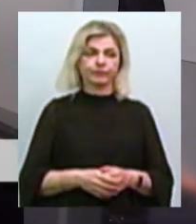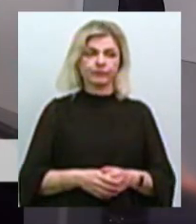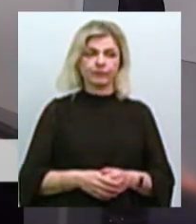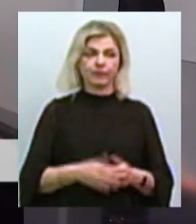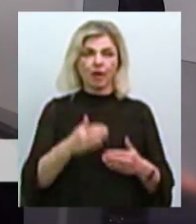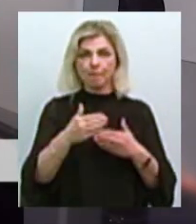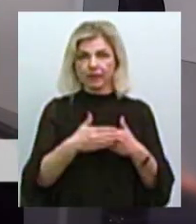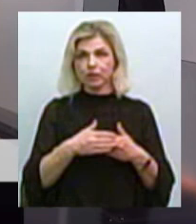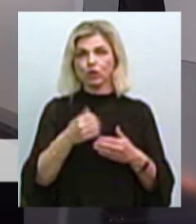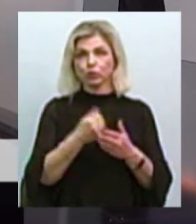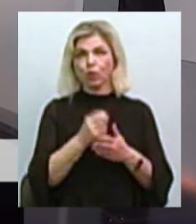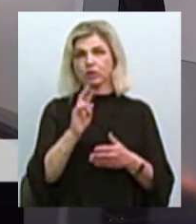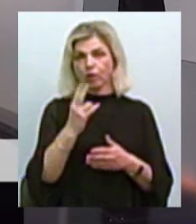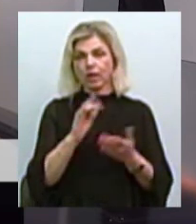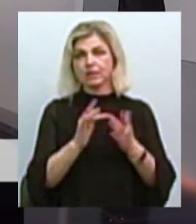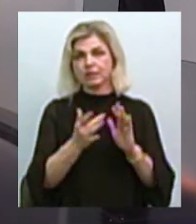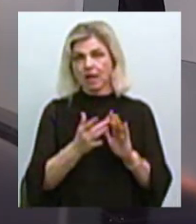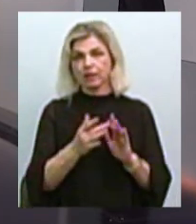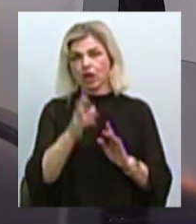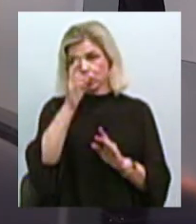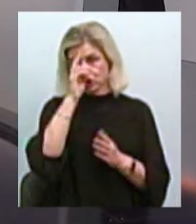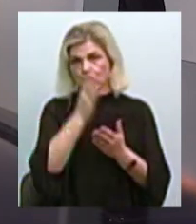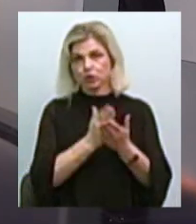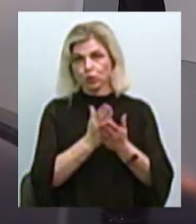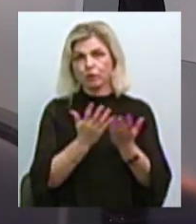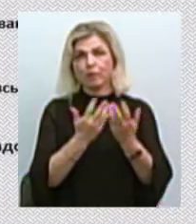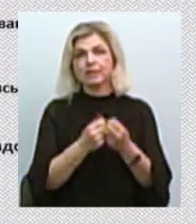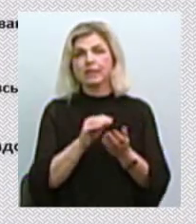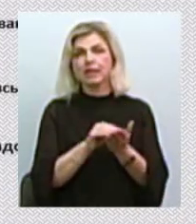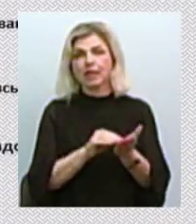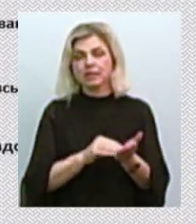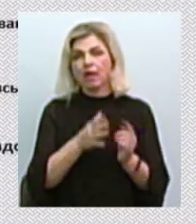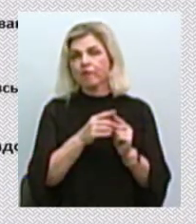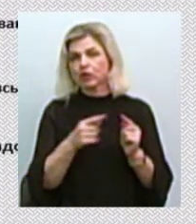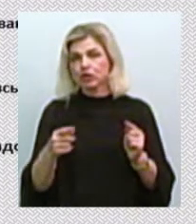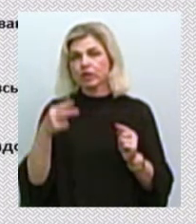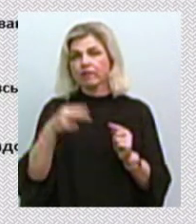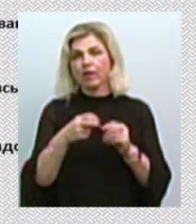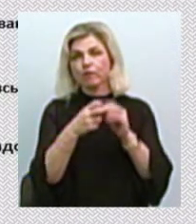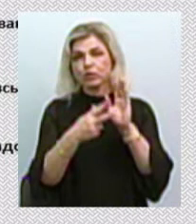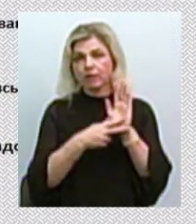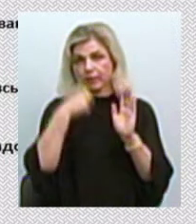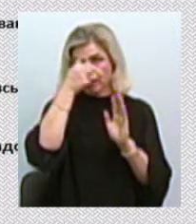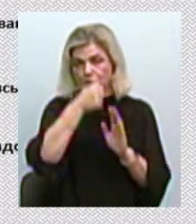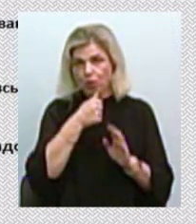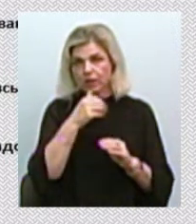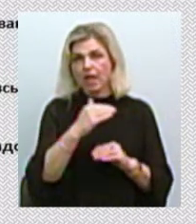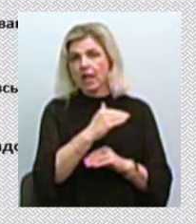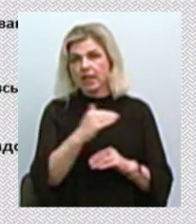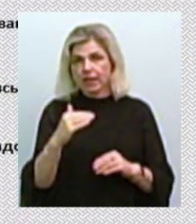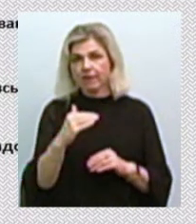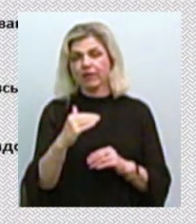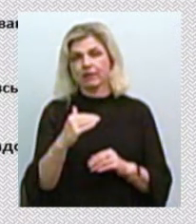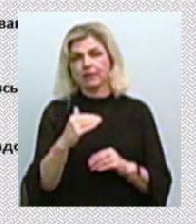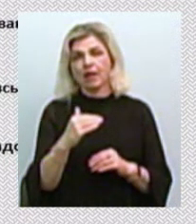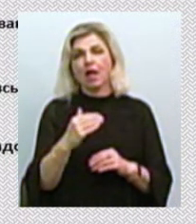Миколаївщини. За даними на сайті Державної служби статистики України, протягом 2018 року рівень безробіття серед населення процедатного віка на Миколаївщині